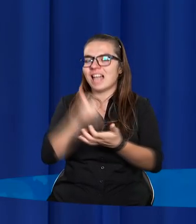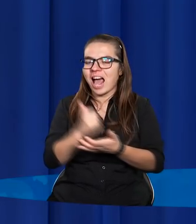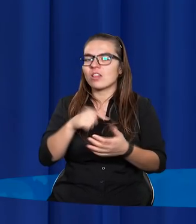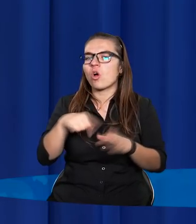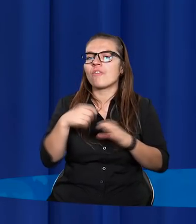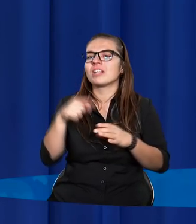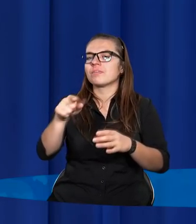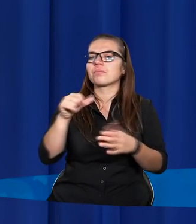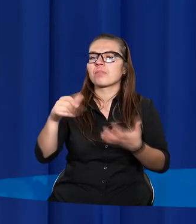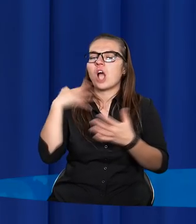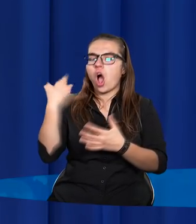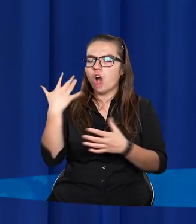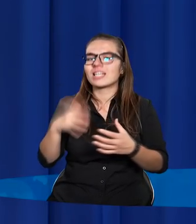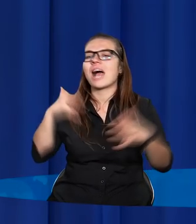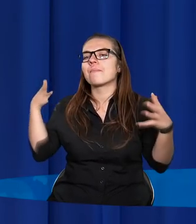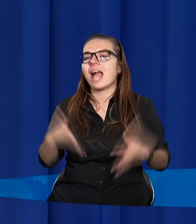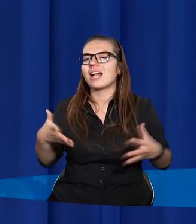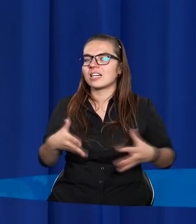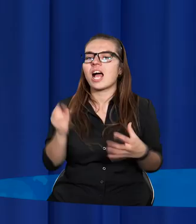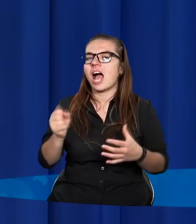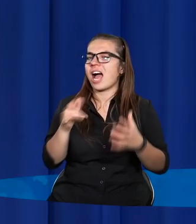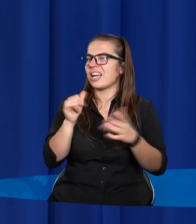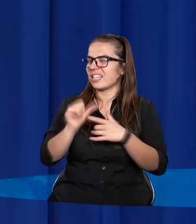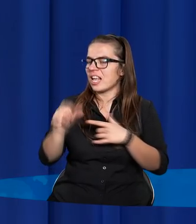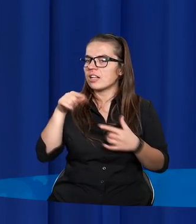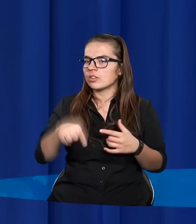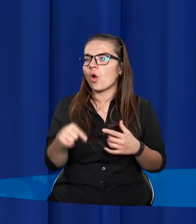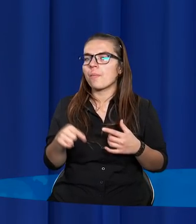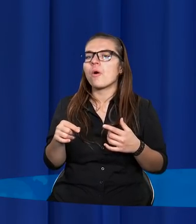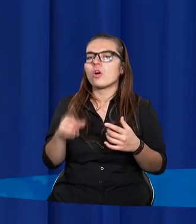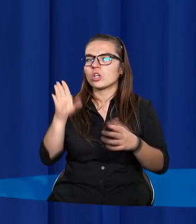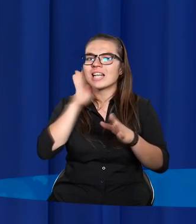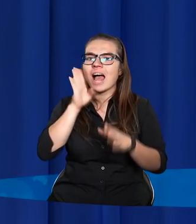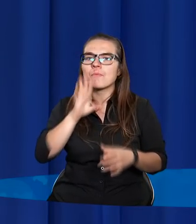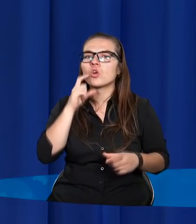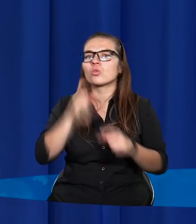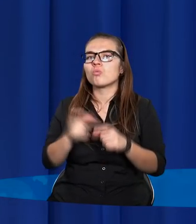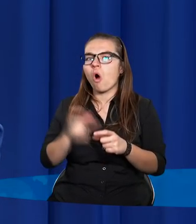kary ognia piekielnego, a jest użyte tutaj to samo słowo,